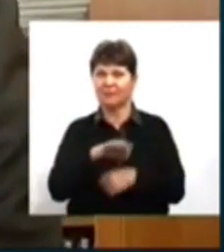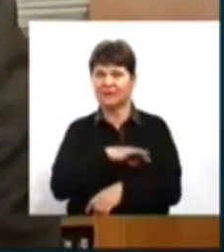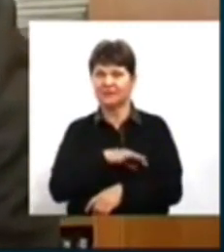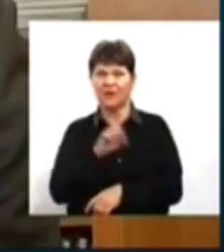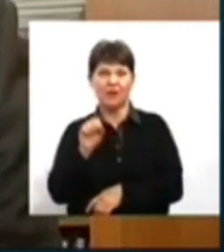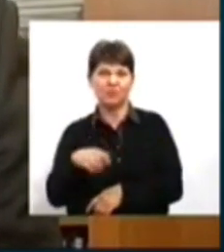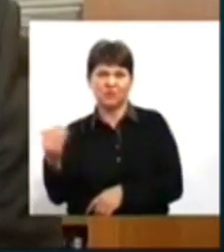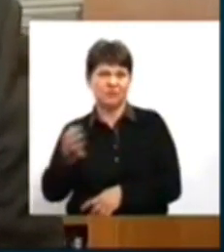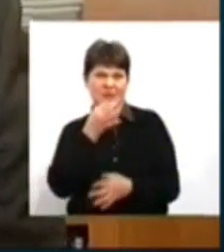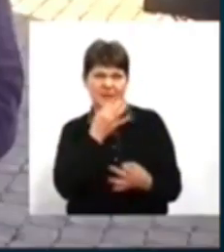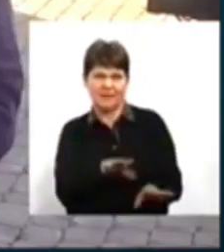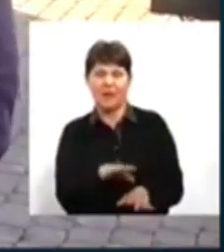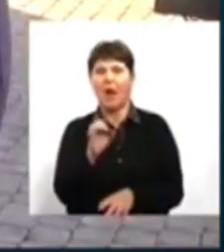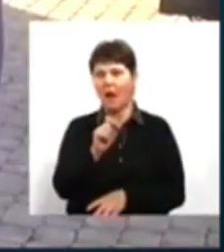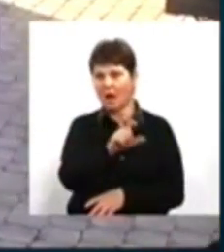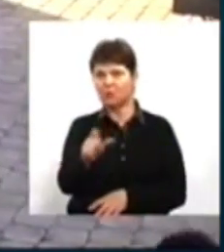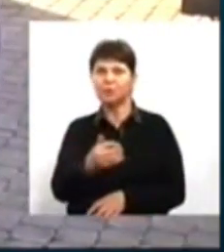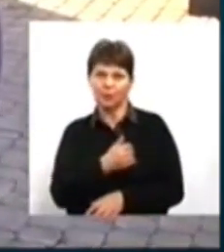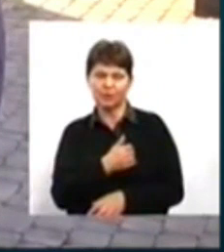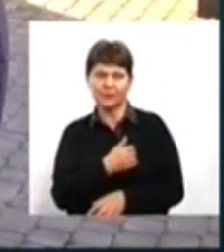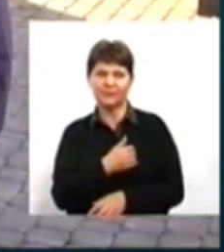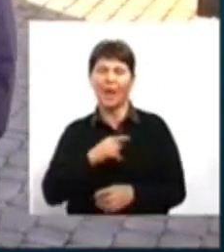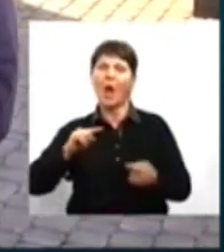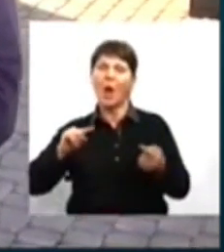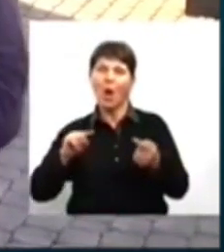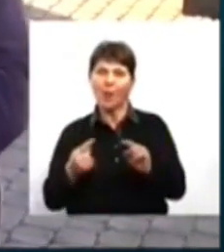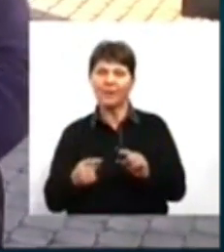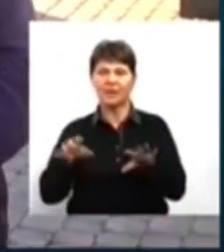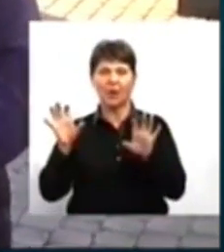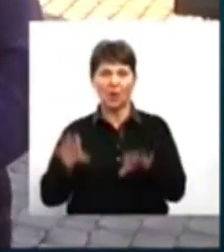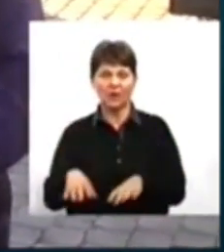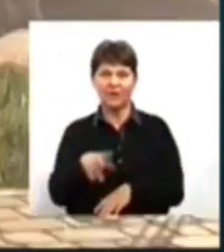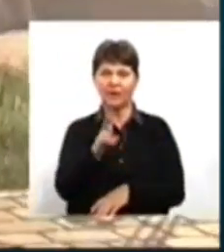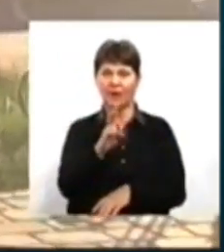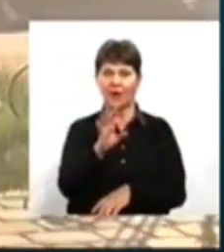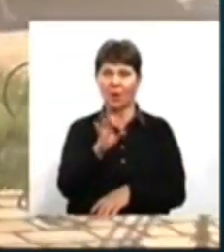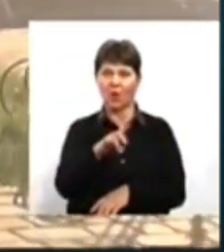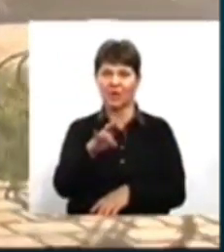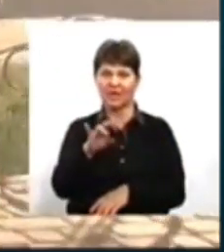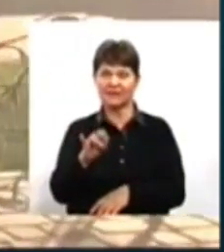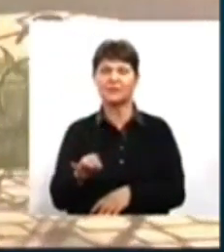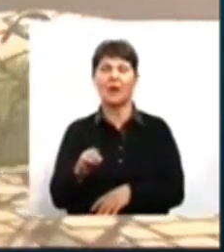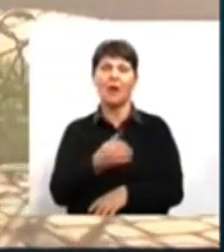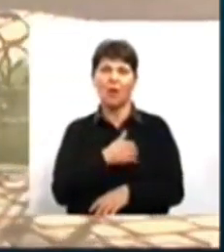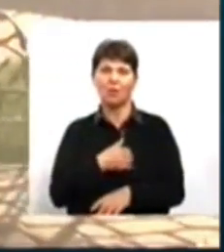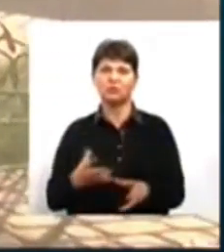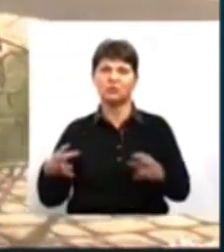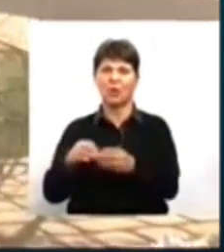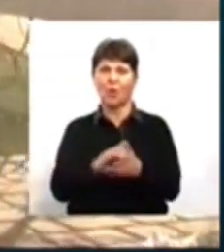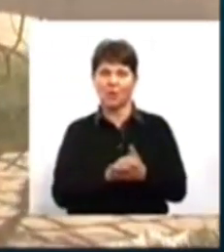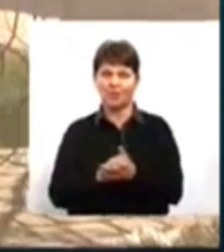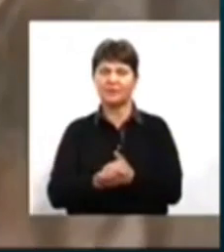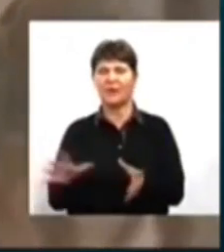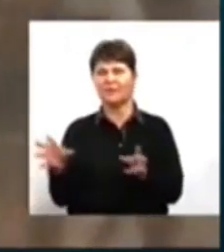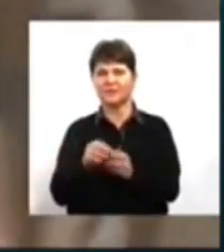влаштовує, а людей влаштовує. Опонентка голови Корделівки та прибічниця створення Корделівської об'єднаної громади разом із цимома